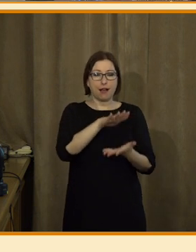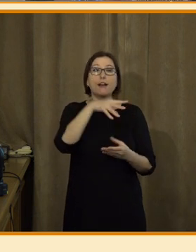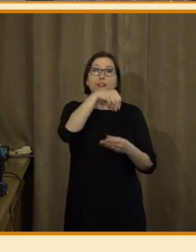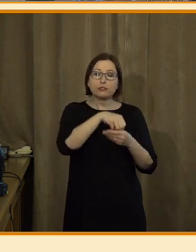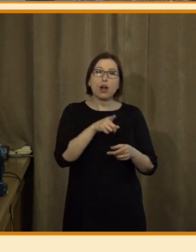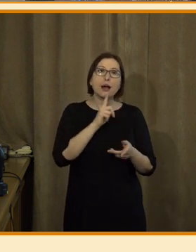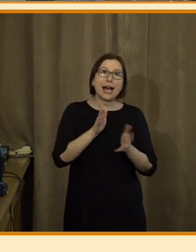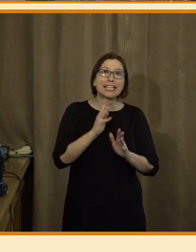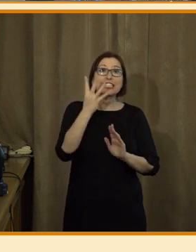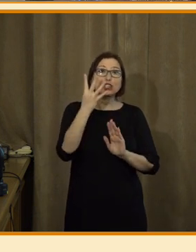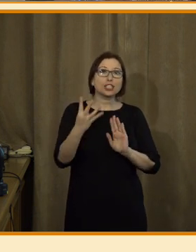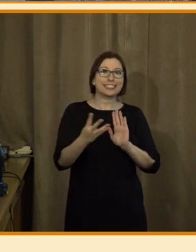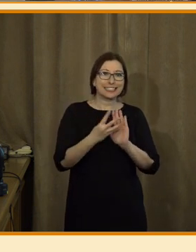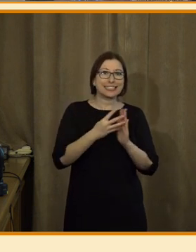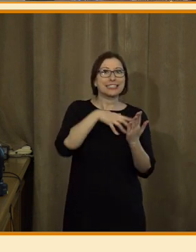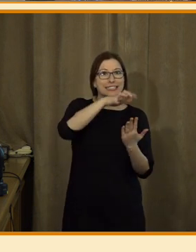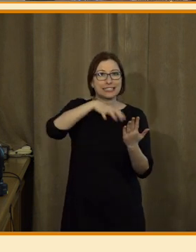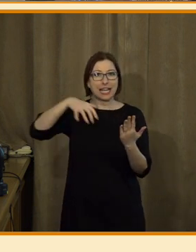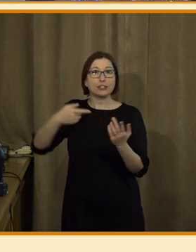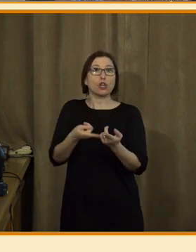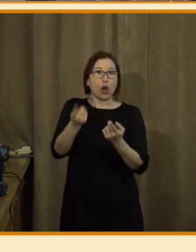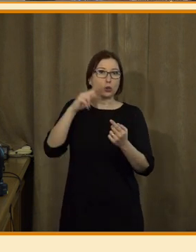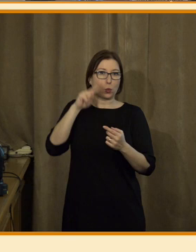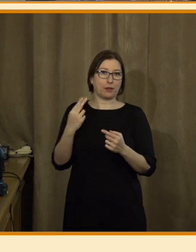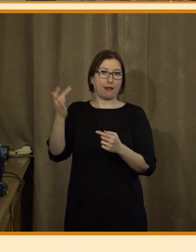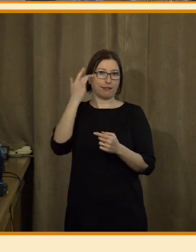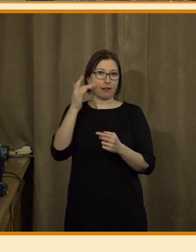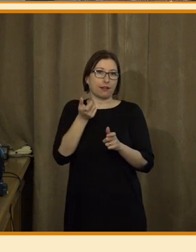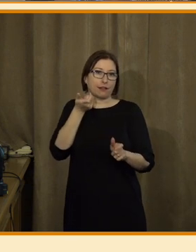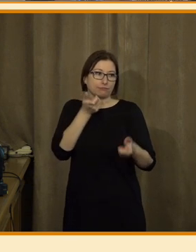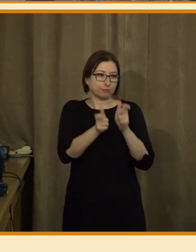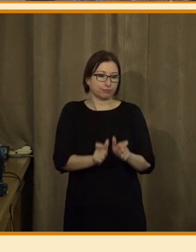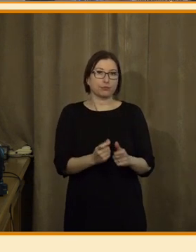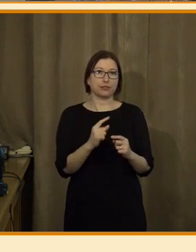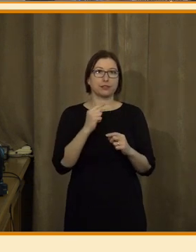zhruba 4 tisíce generovaných zpravodajských textů. Prosím, další slajd.